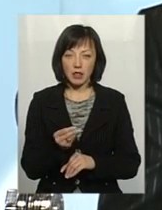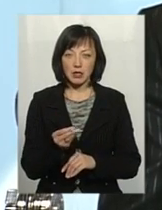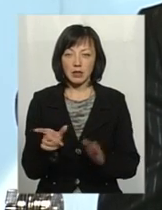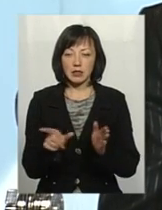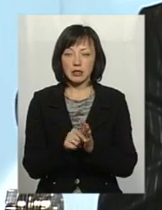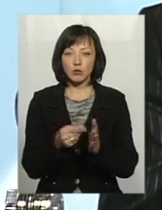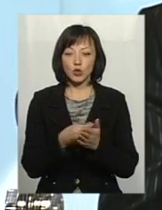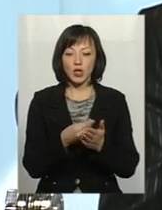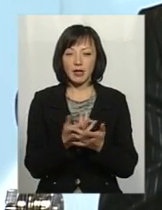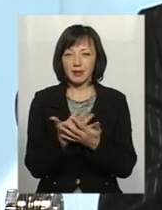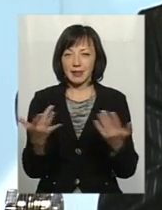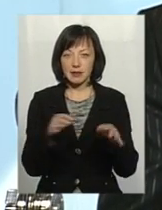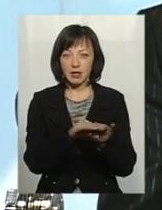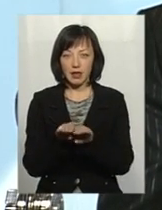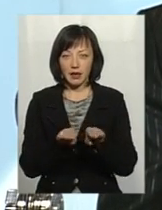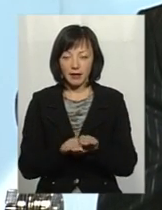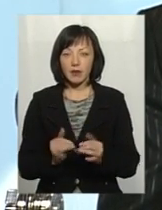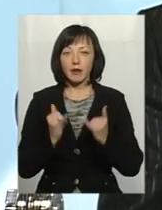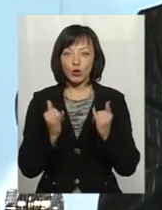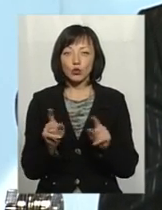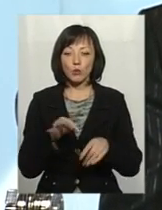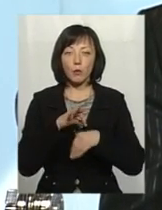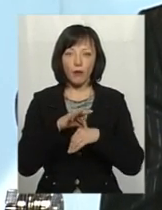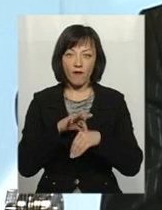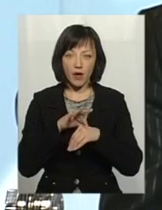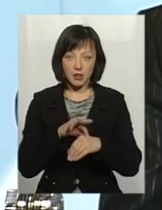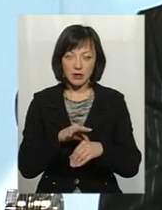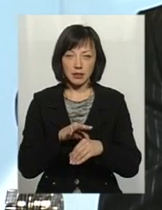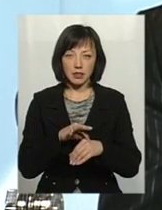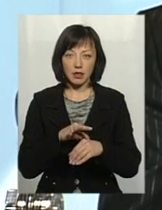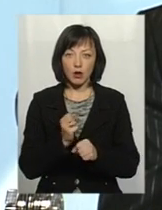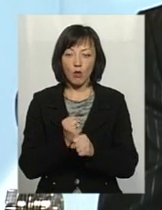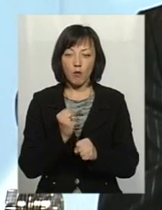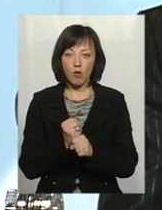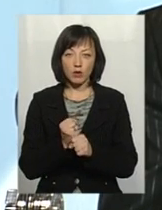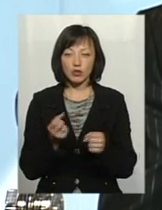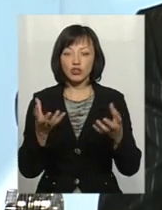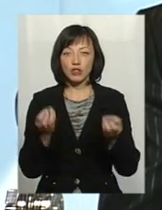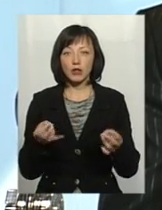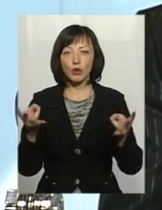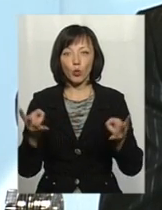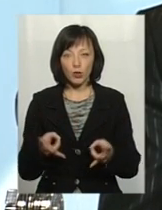бюджетів різних ліній, для того, щоб провести роботи, які ще необхідні для